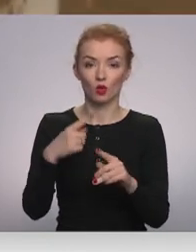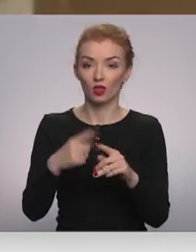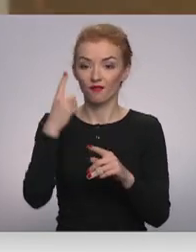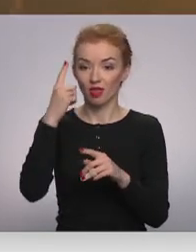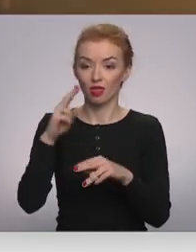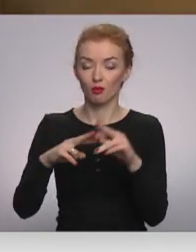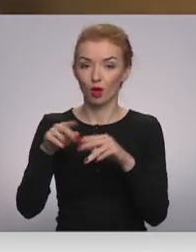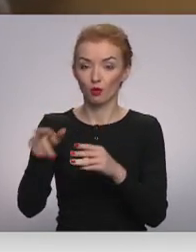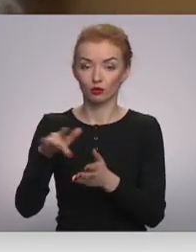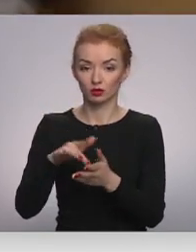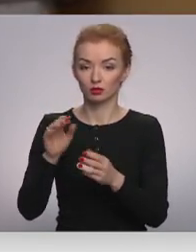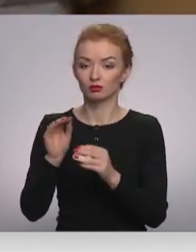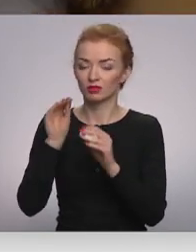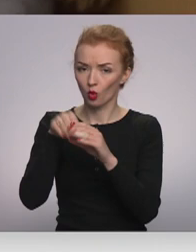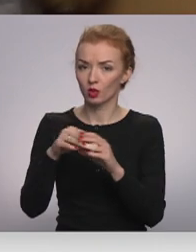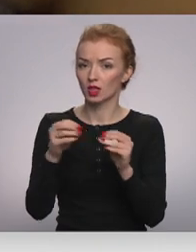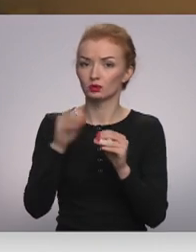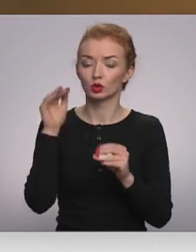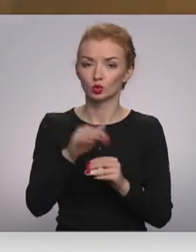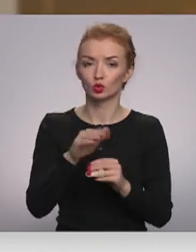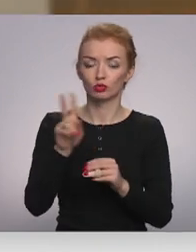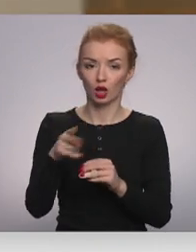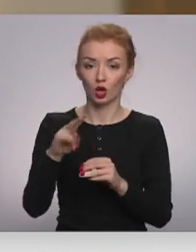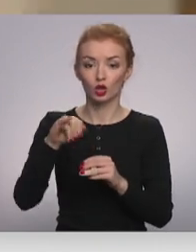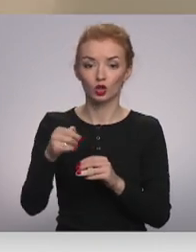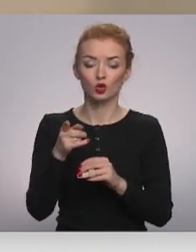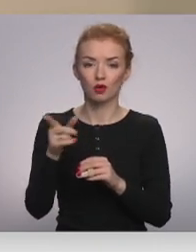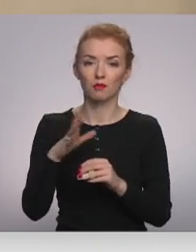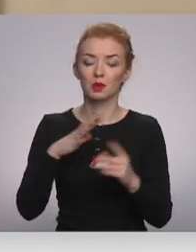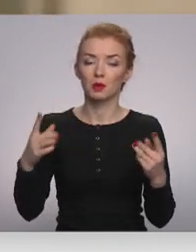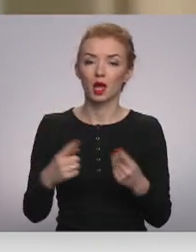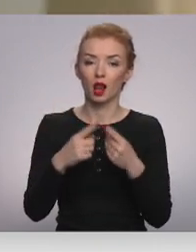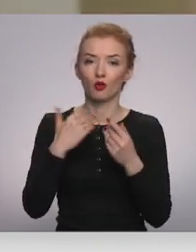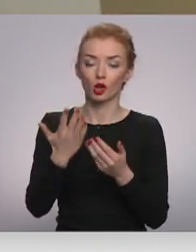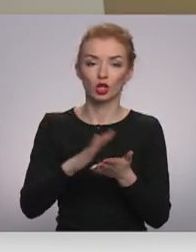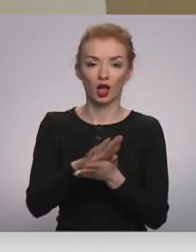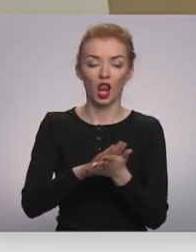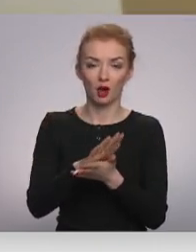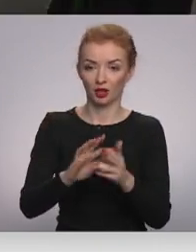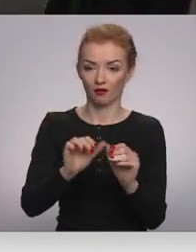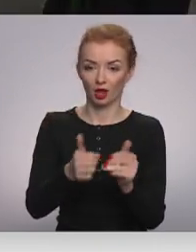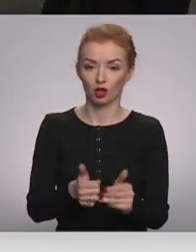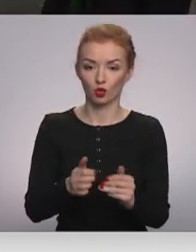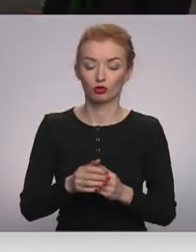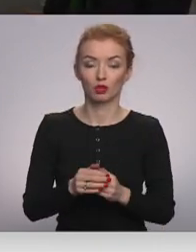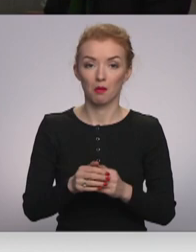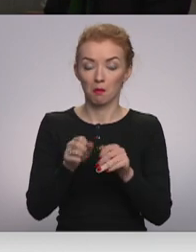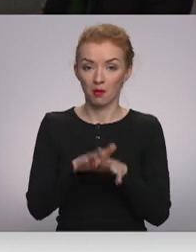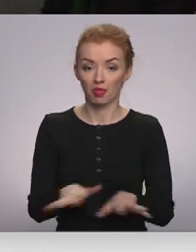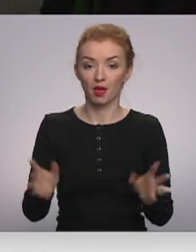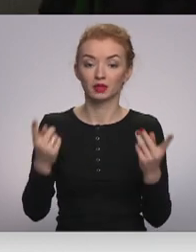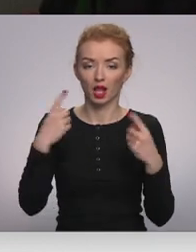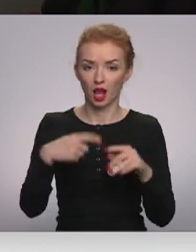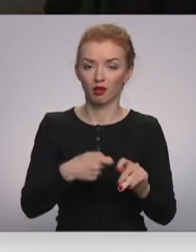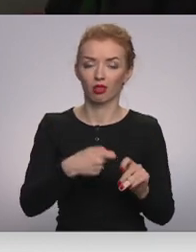daļa, ieguldot ap 10 tūkstošiem eiro, jau mākslas skolas laikā tikus pielāgota kermikas veidošanas vaidzībām. Pandēmijas laiksdām